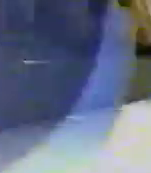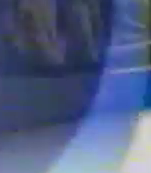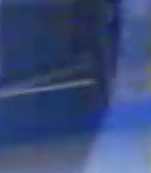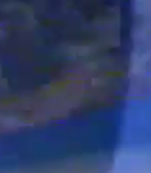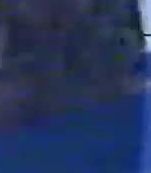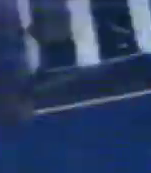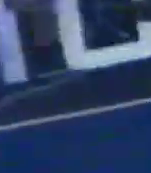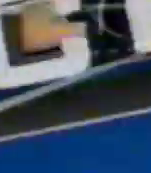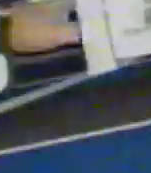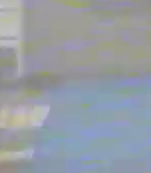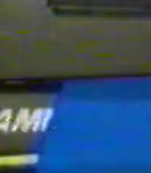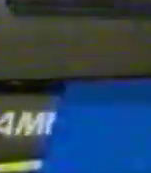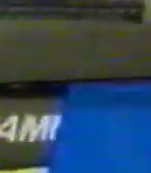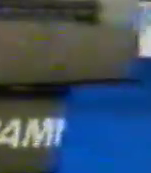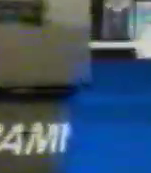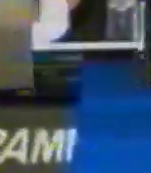Дякую